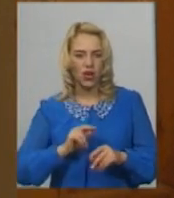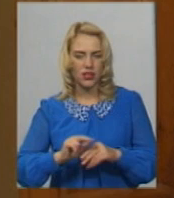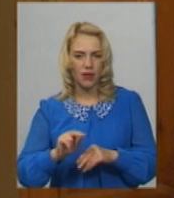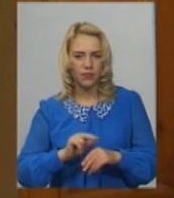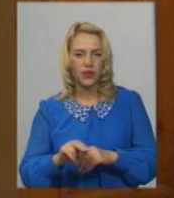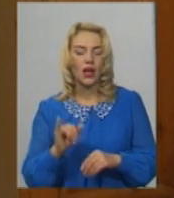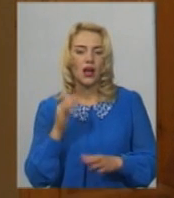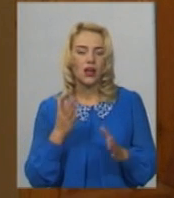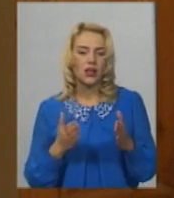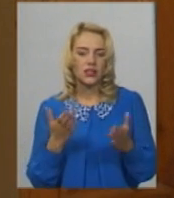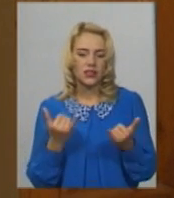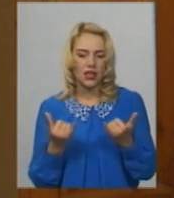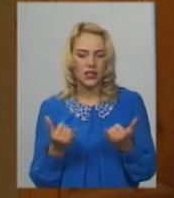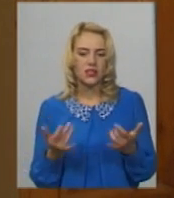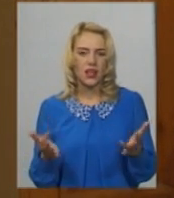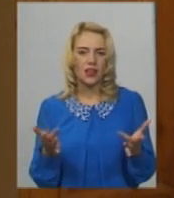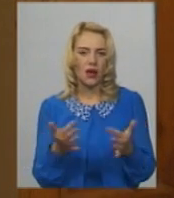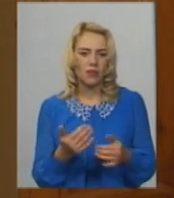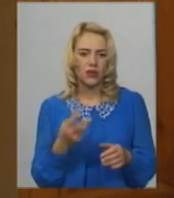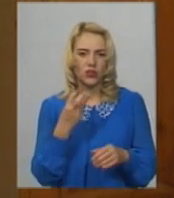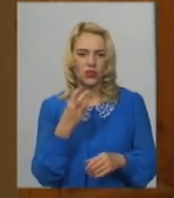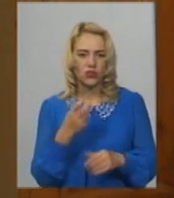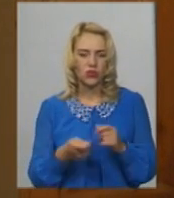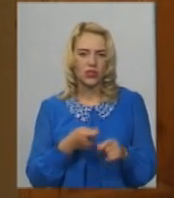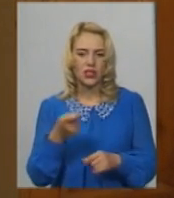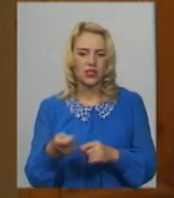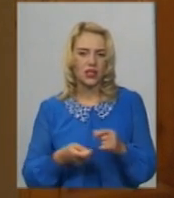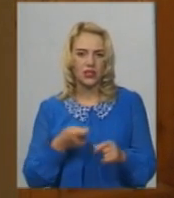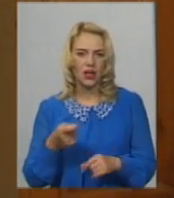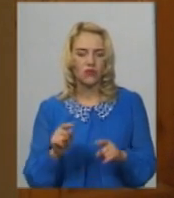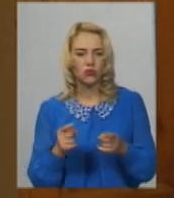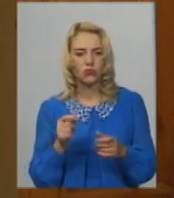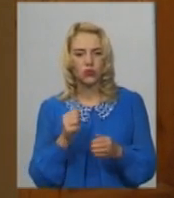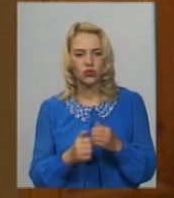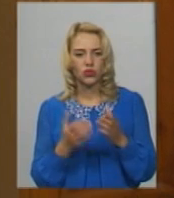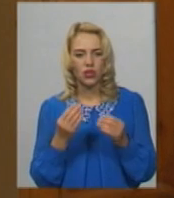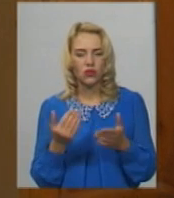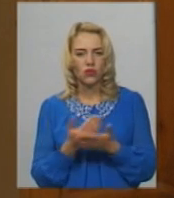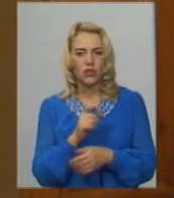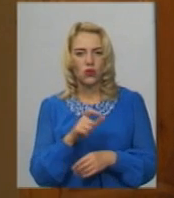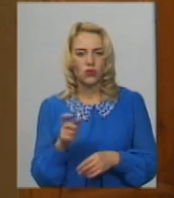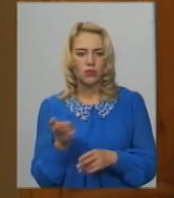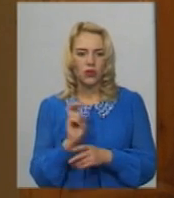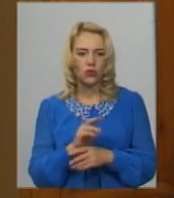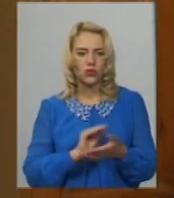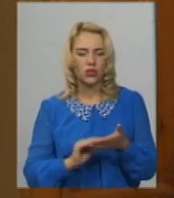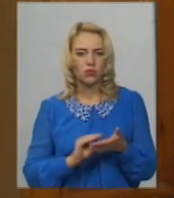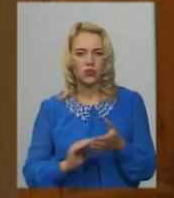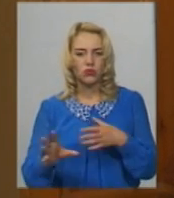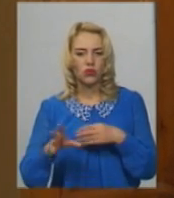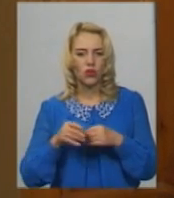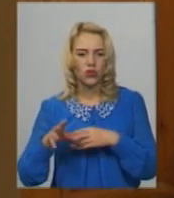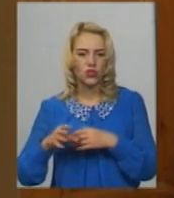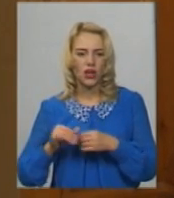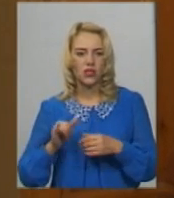Зараз набрано до 300 заяв, тому щодня нові люди приходять, пишуть, долучаються.